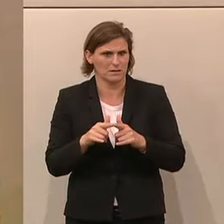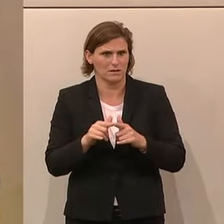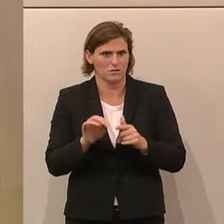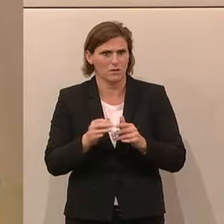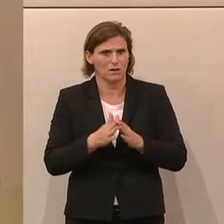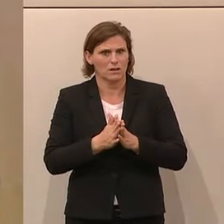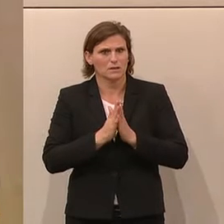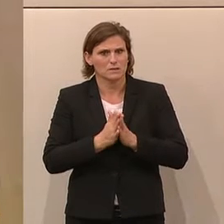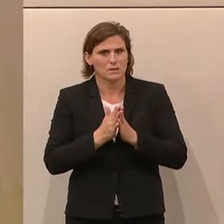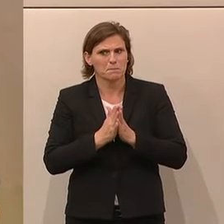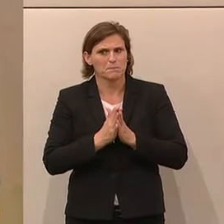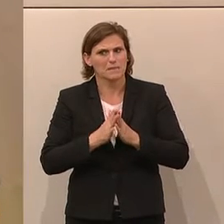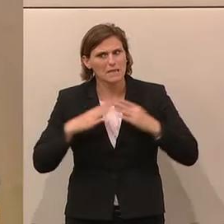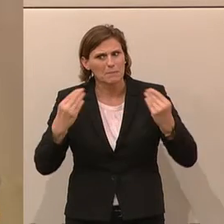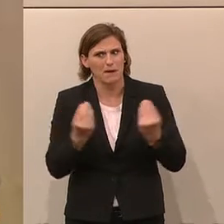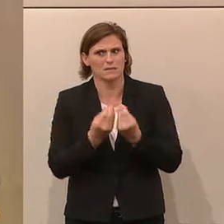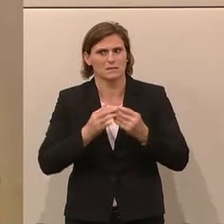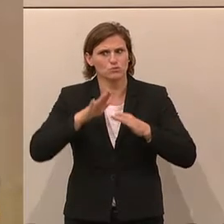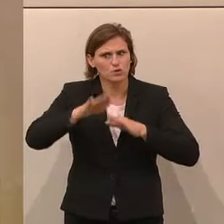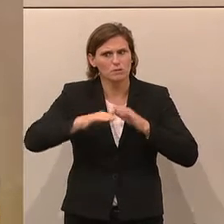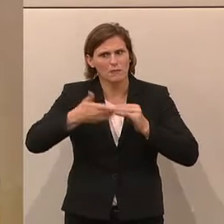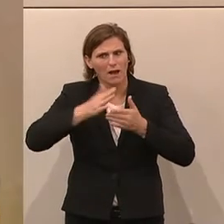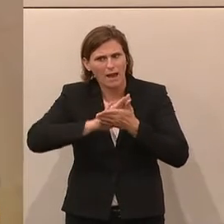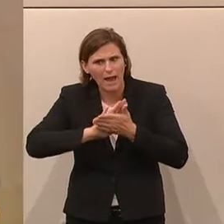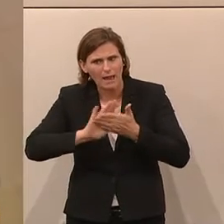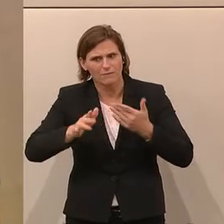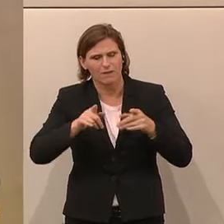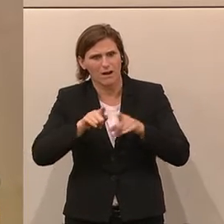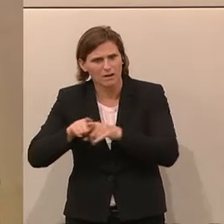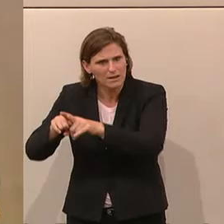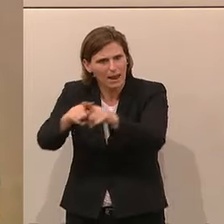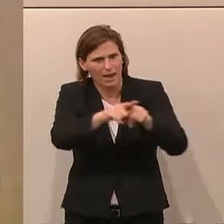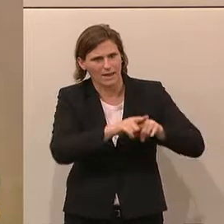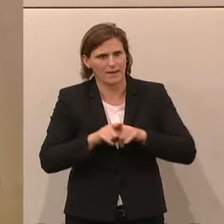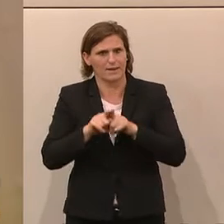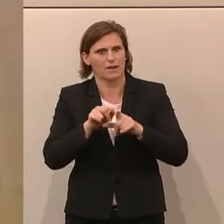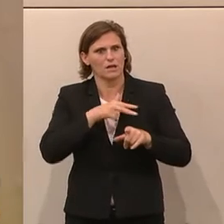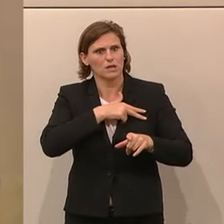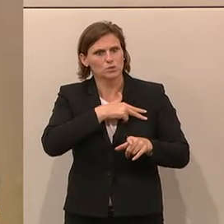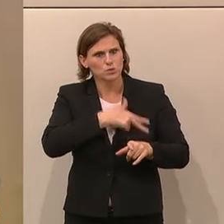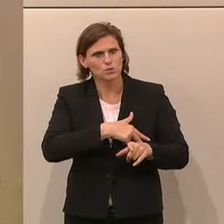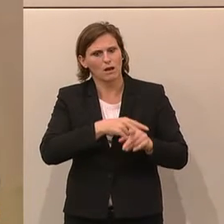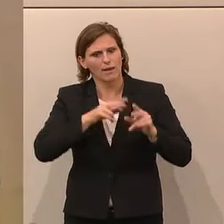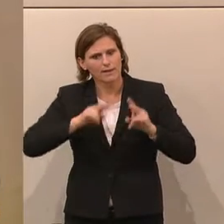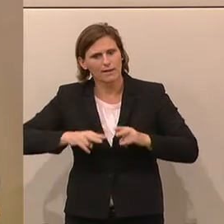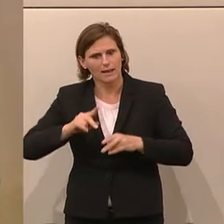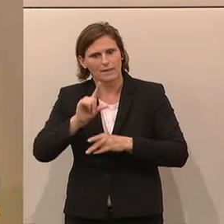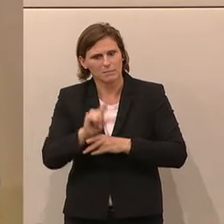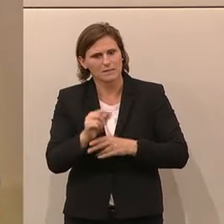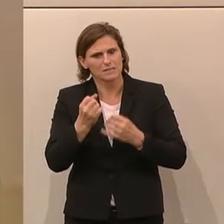Und ich bitte Sie daher, gehen wir gemeinsam diesen Schritt, vereinheitlichen wir diese Regelung und schaffen wir eine sozial gerechte